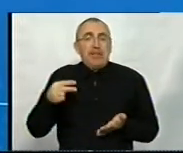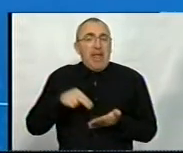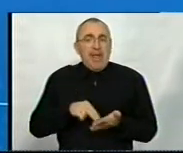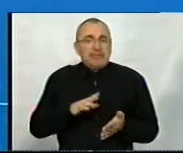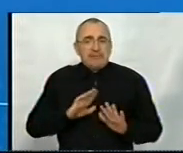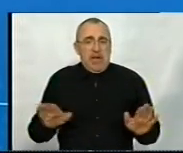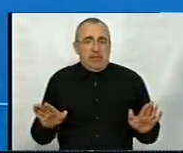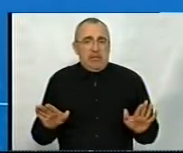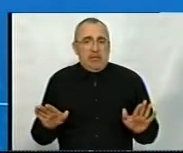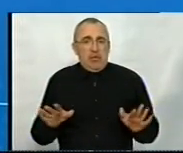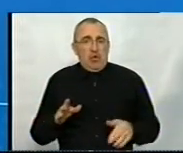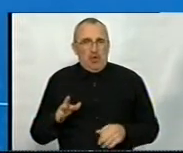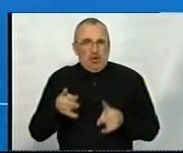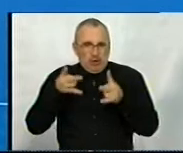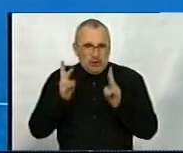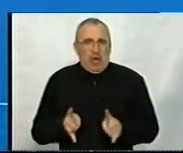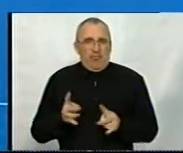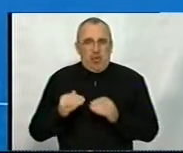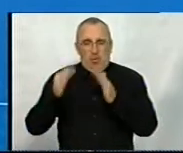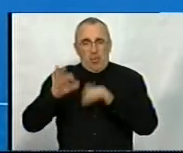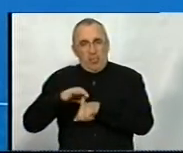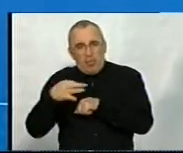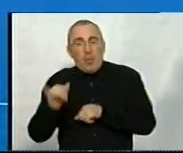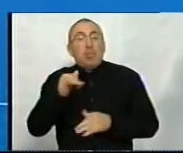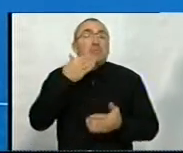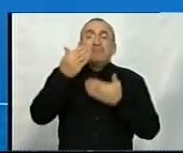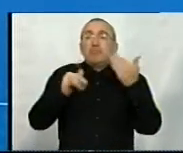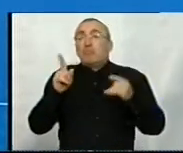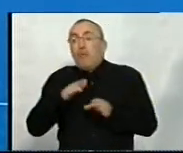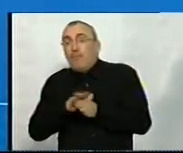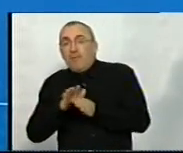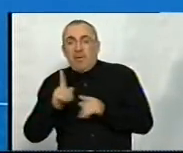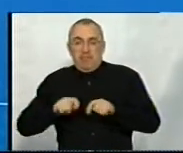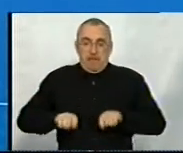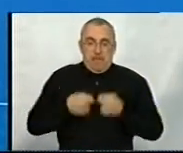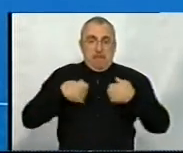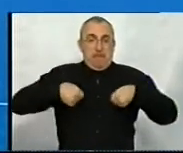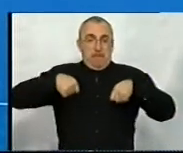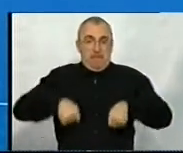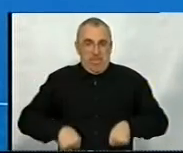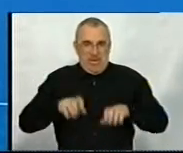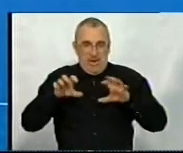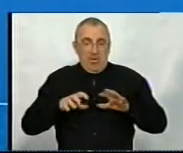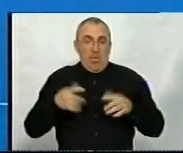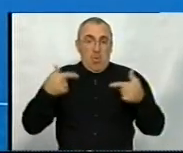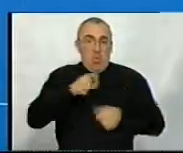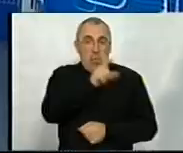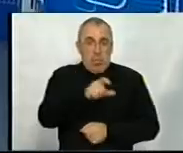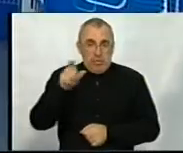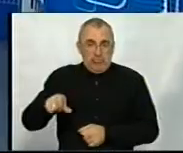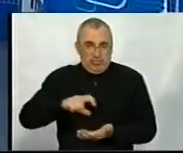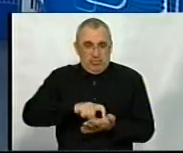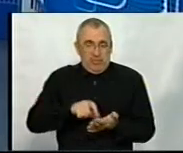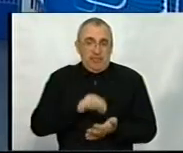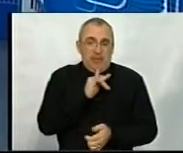жертвою домашнього насилля, куди звертатися, якщо відбувається порушення прав. Говоримо про це з гостями нашої студії.